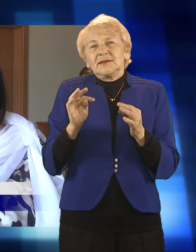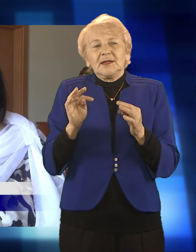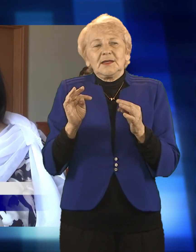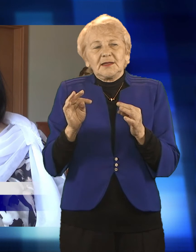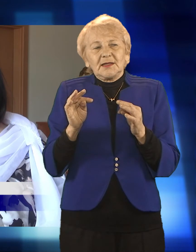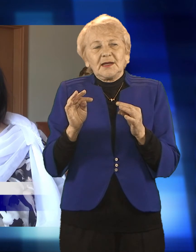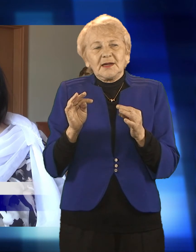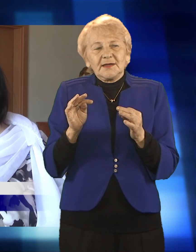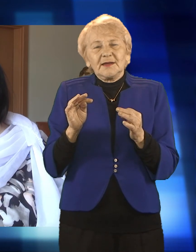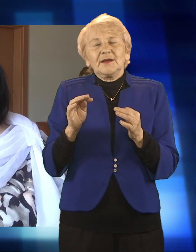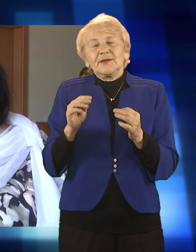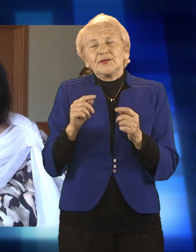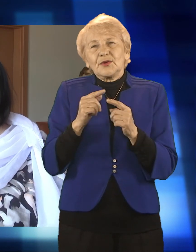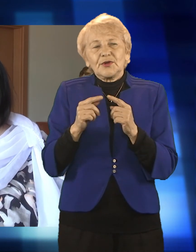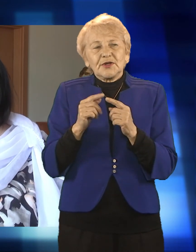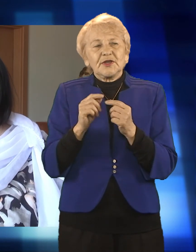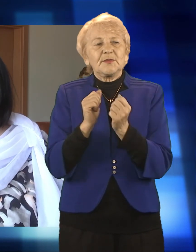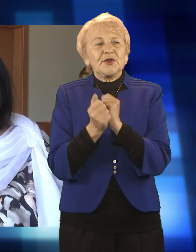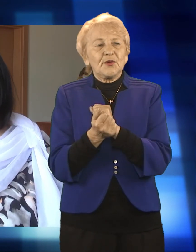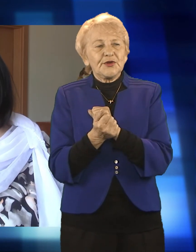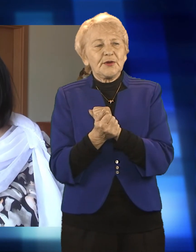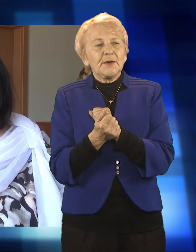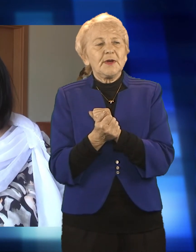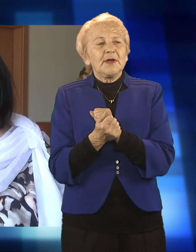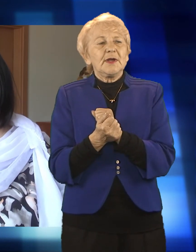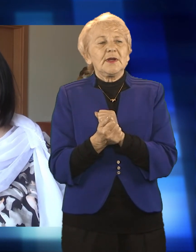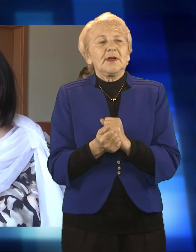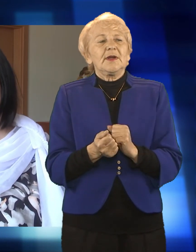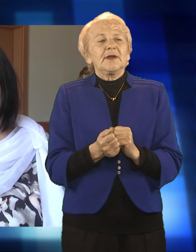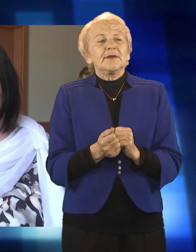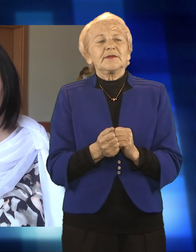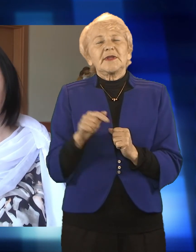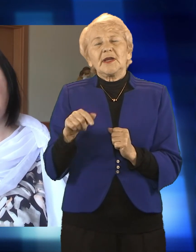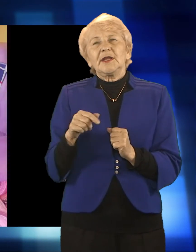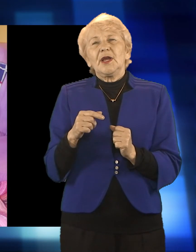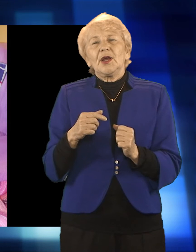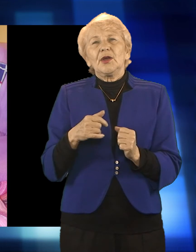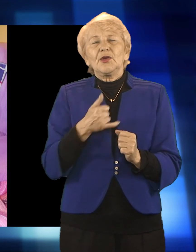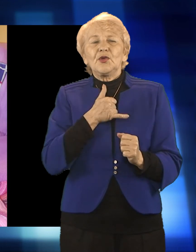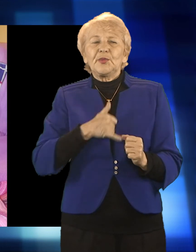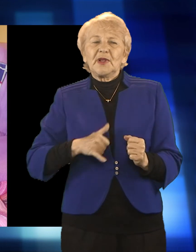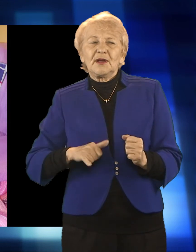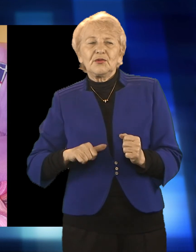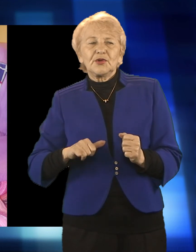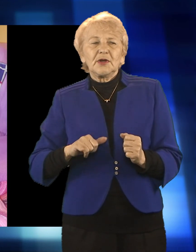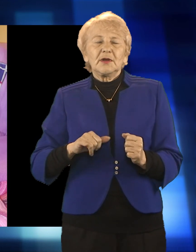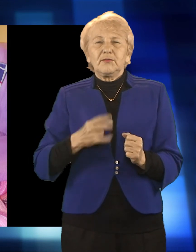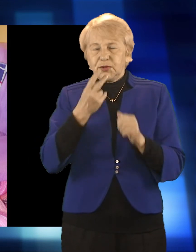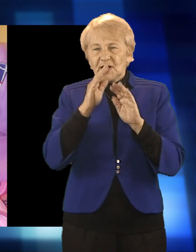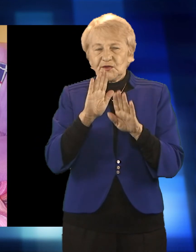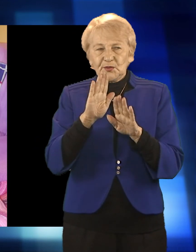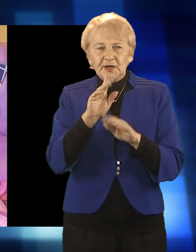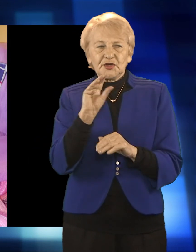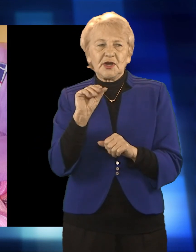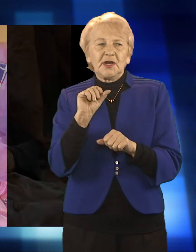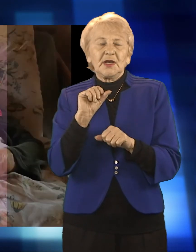uczyli to podejście do pacjenta. Staramy się od tych 30 lat, żeby to było, żeby było ciągle, ciągle takie